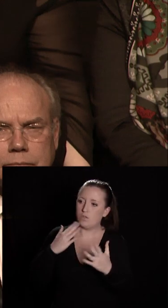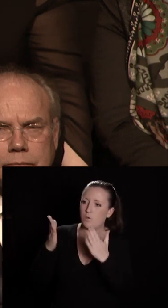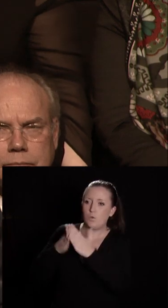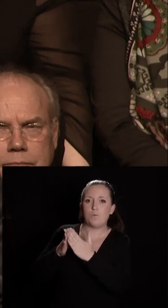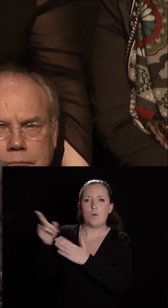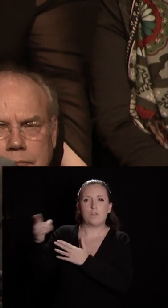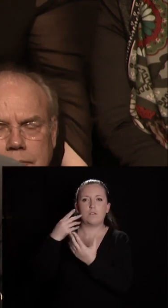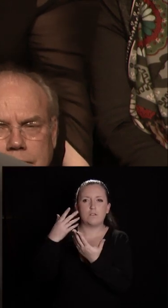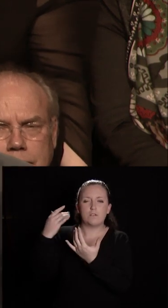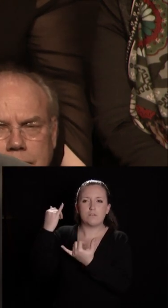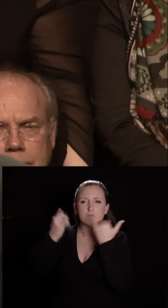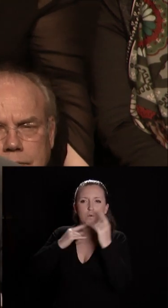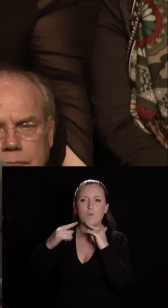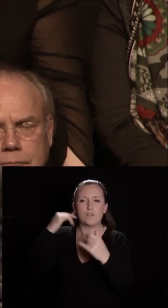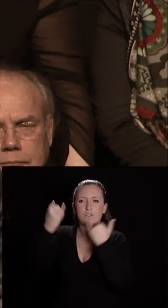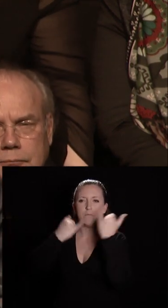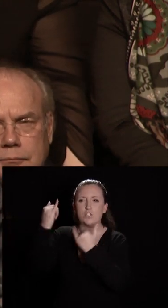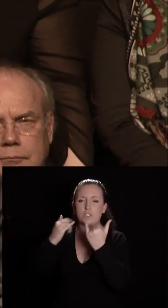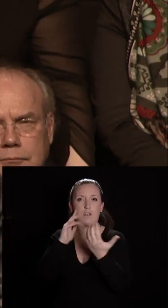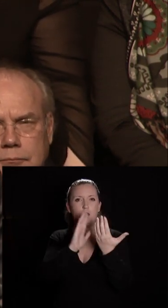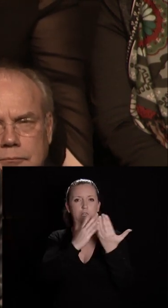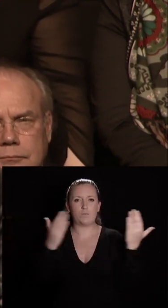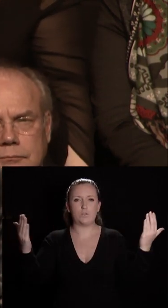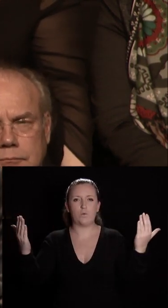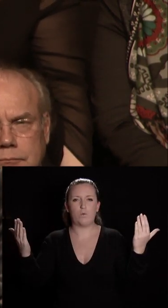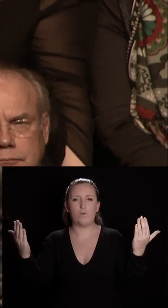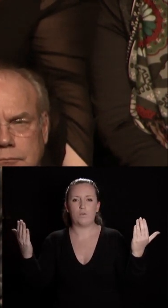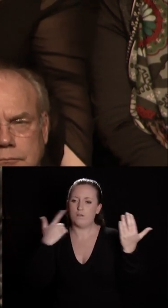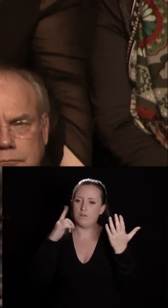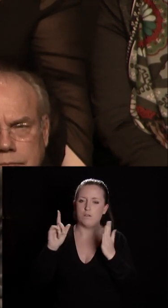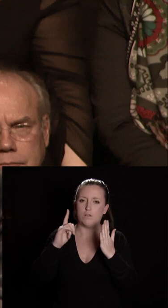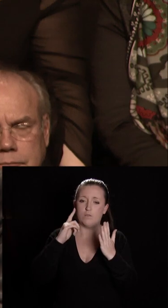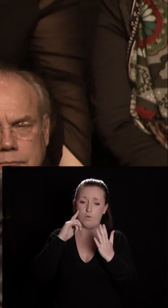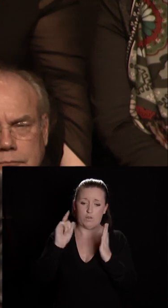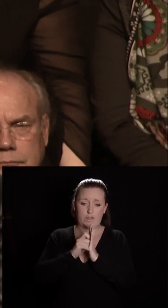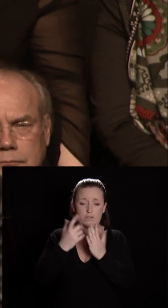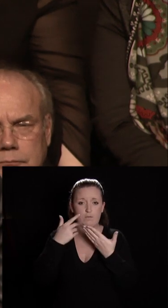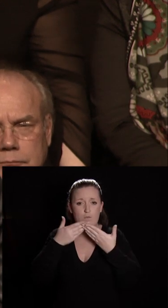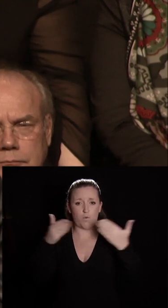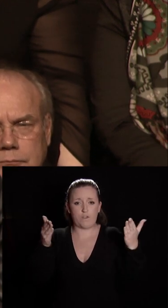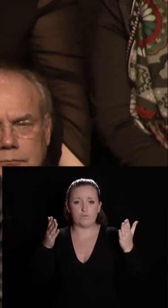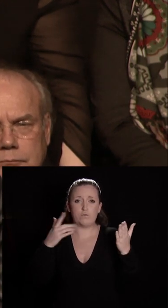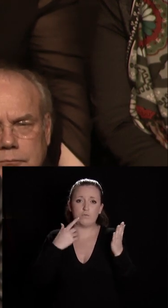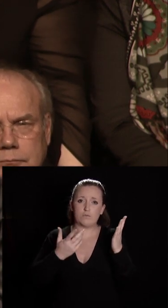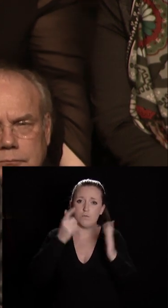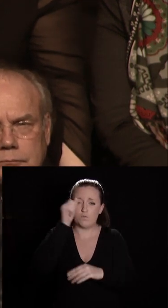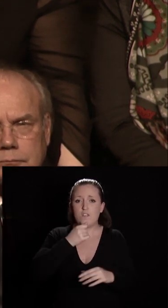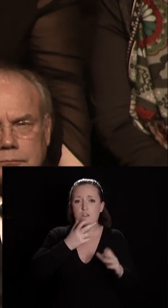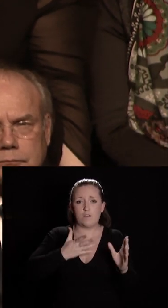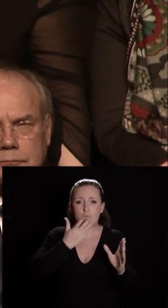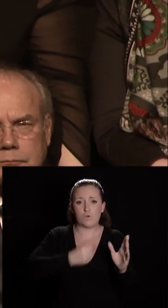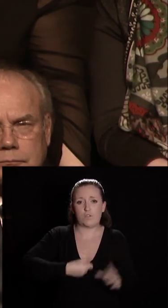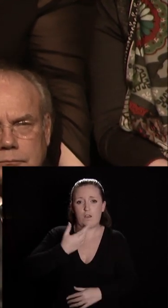pour nous une magnifique exposition pour l'ouverture de notre musée des beaux-arts rénové